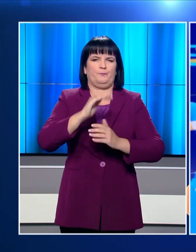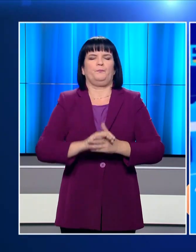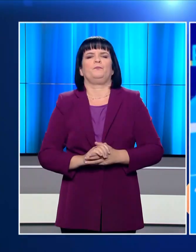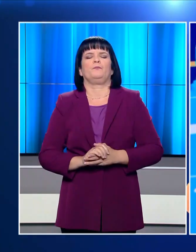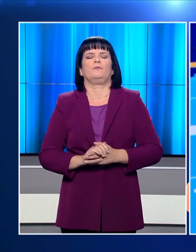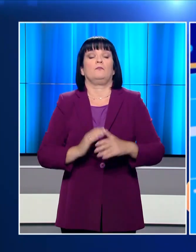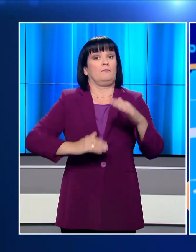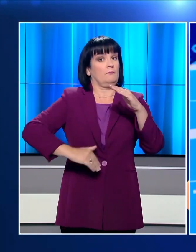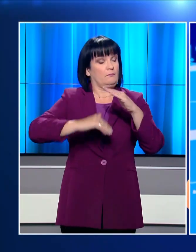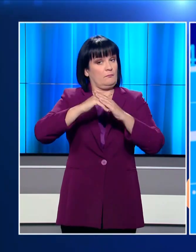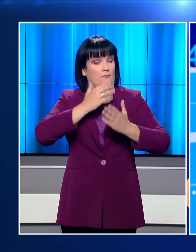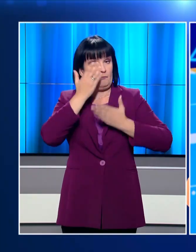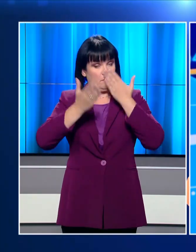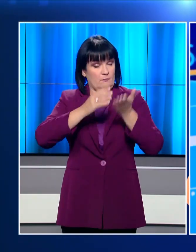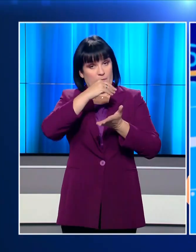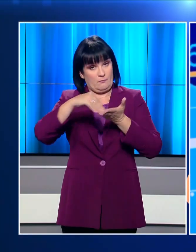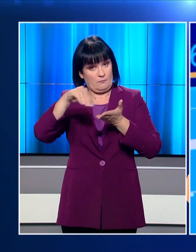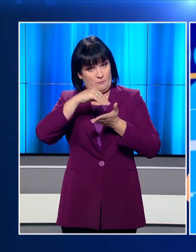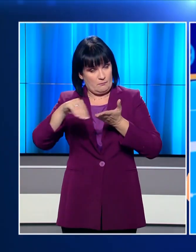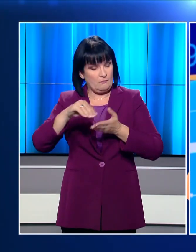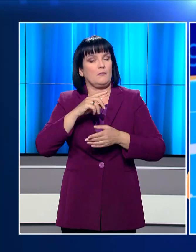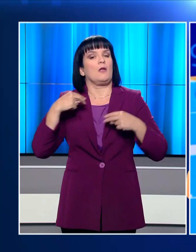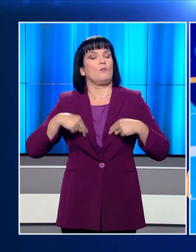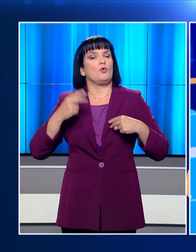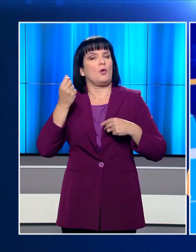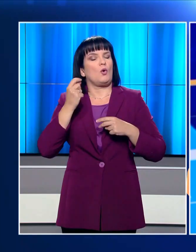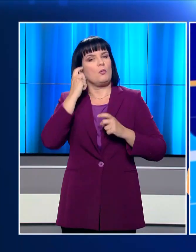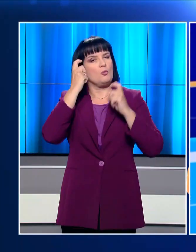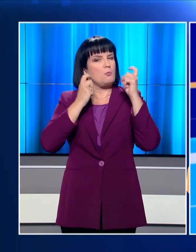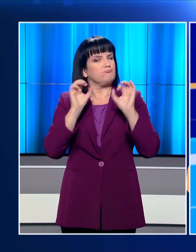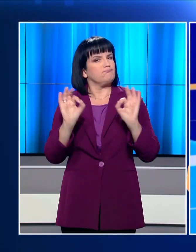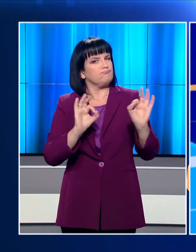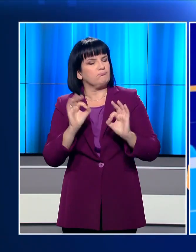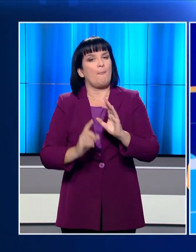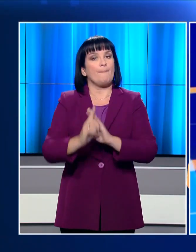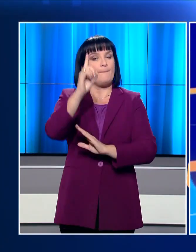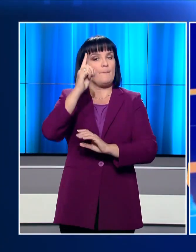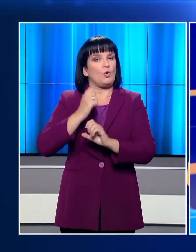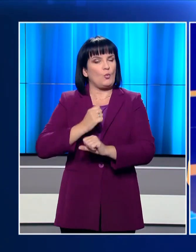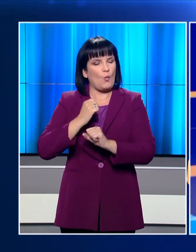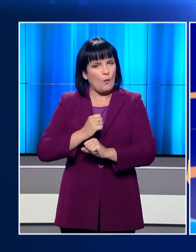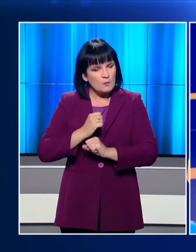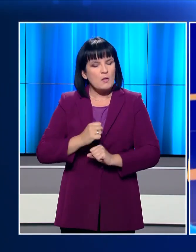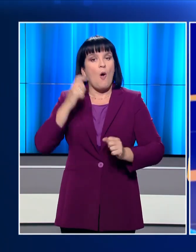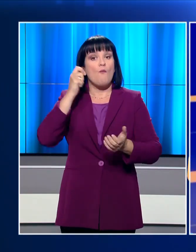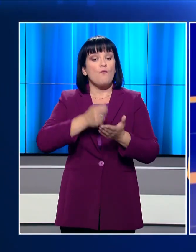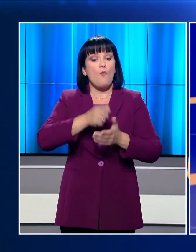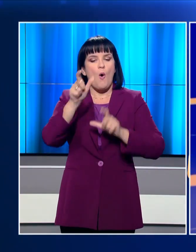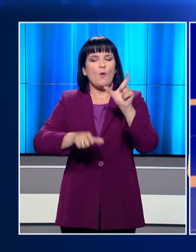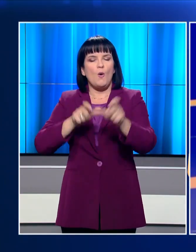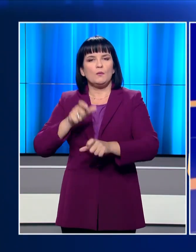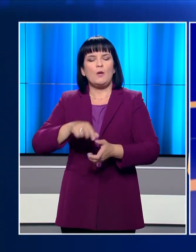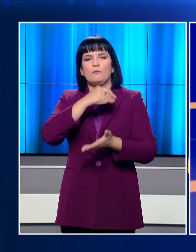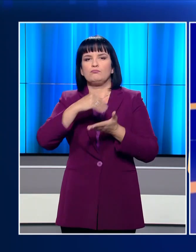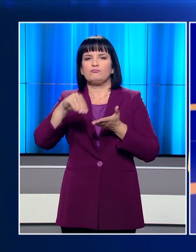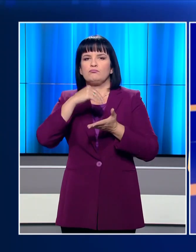Πλαφών στις δαπάνες με πλαστικό χρήμα σχεδιάζει να βάλει το Υπουργείο Οικονομικών. Από την πρωτοχρονιά όλοι οι φορολογούμενοι θα πρέπει να καλύπτουν